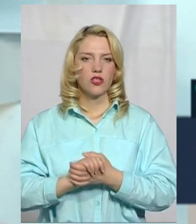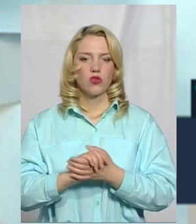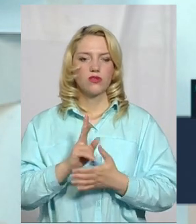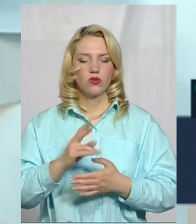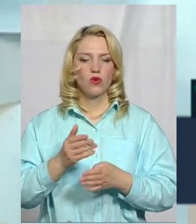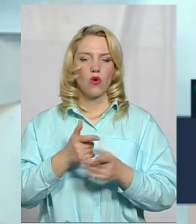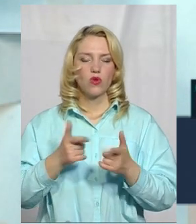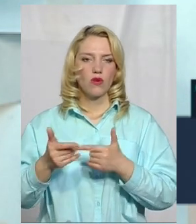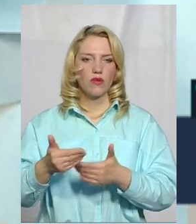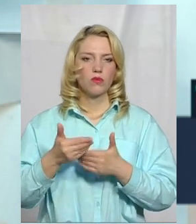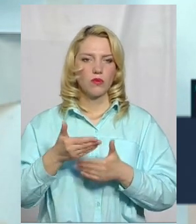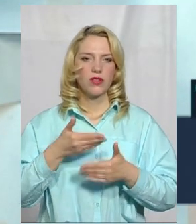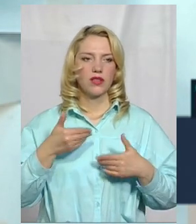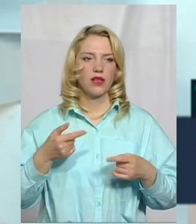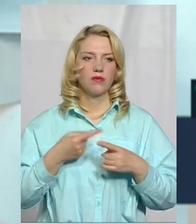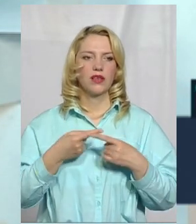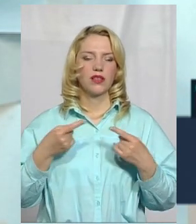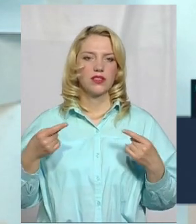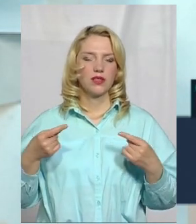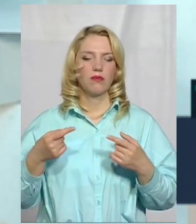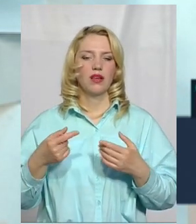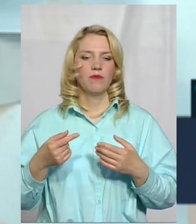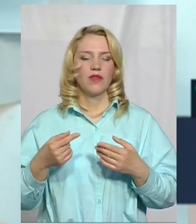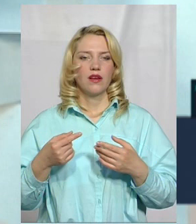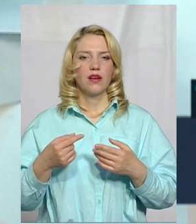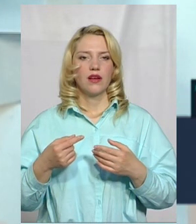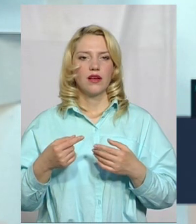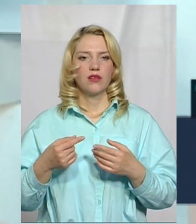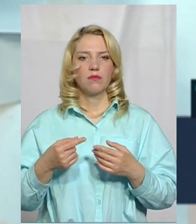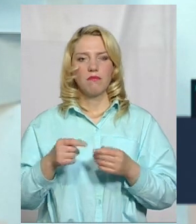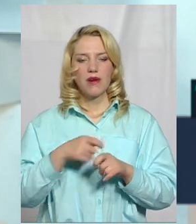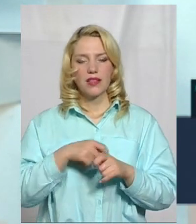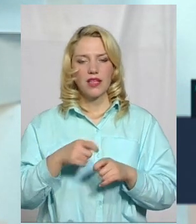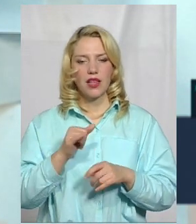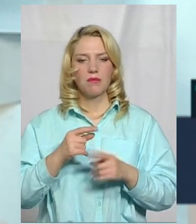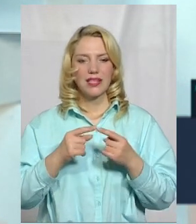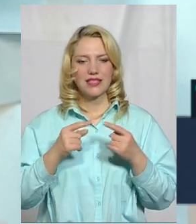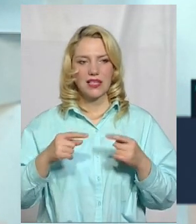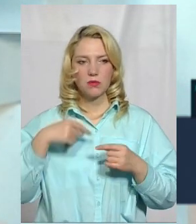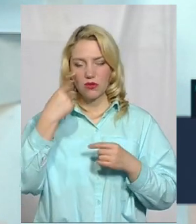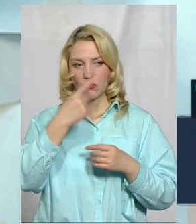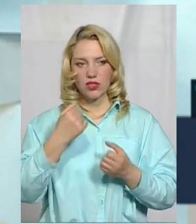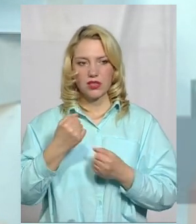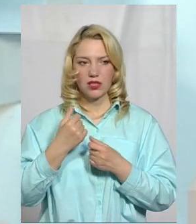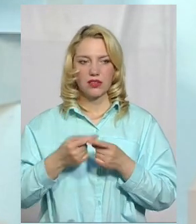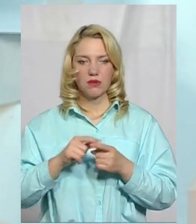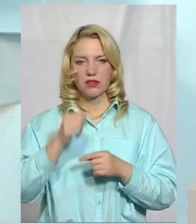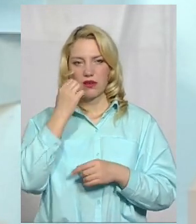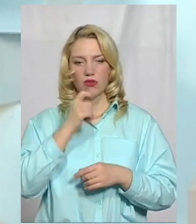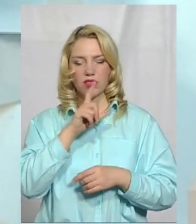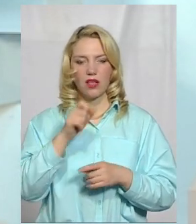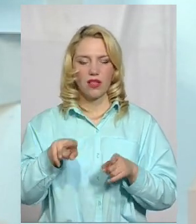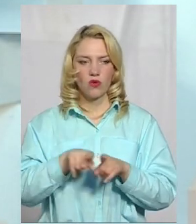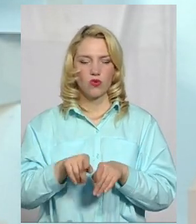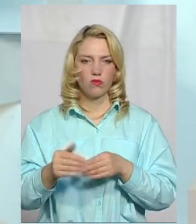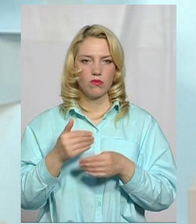допомогти різними такими видатковими матеріалами і засобами індивідуального захисту. Ми дуже вдячні за цю допомогу.